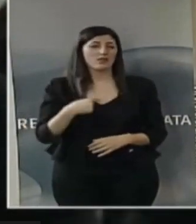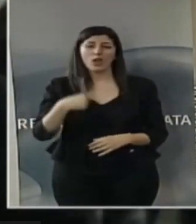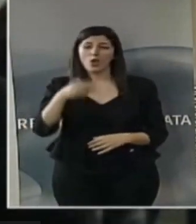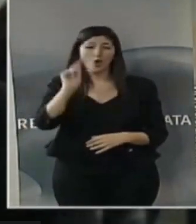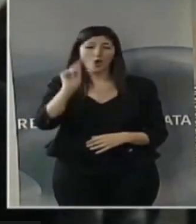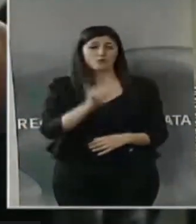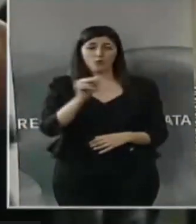contro.